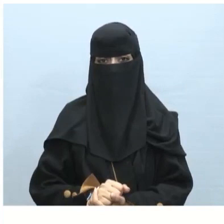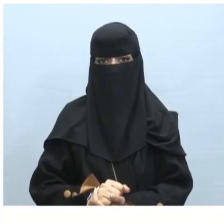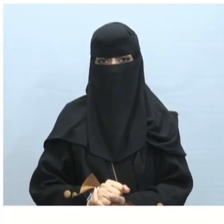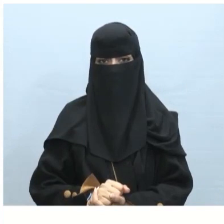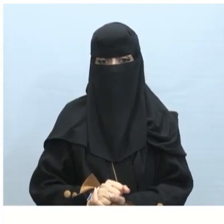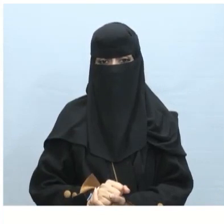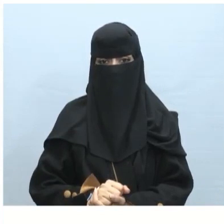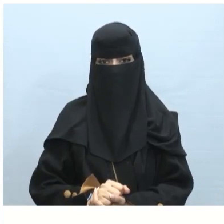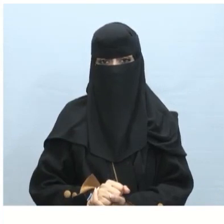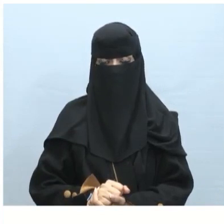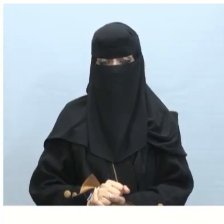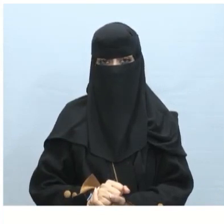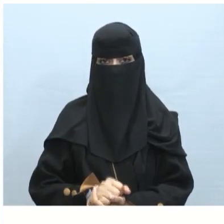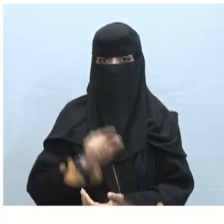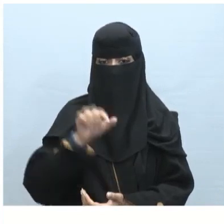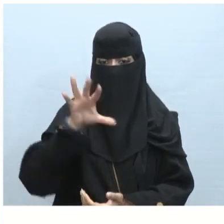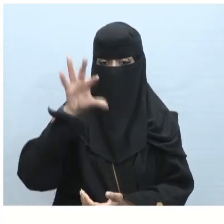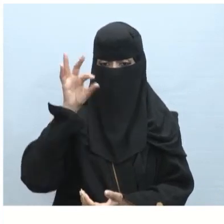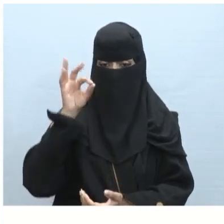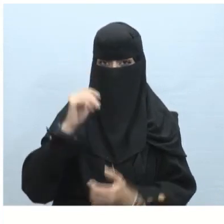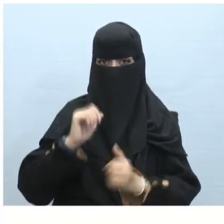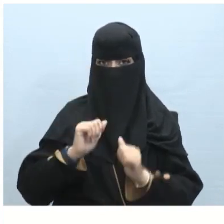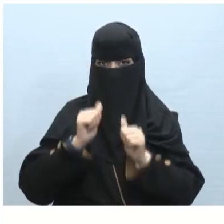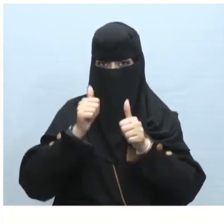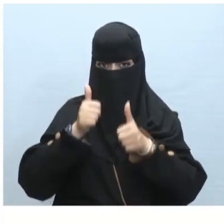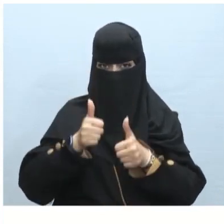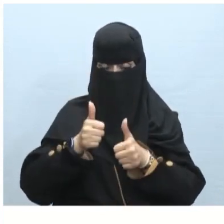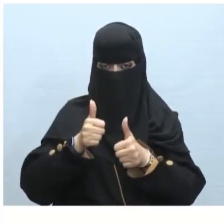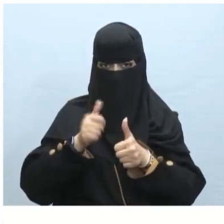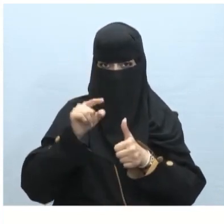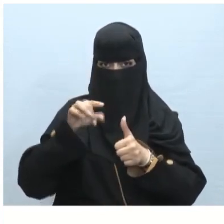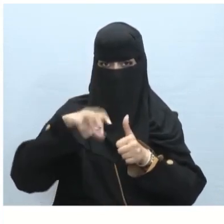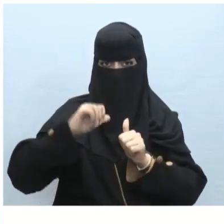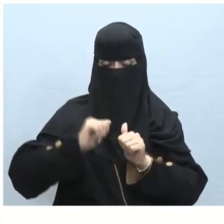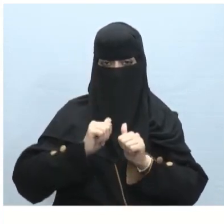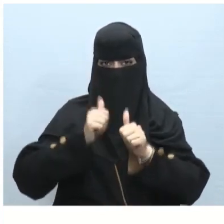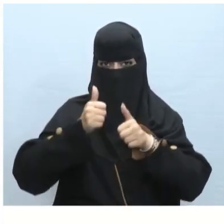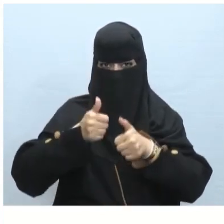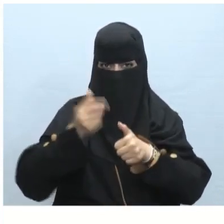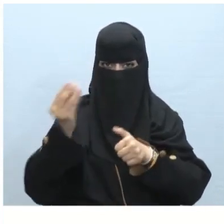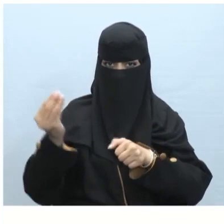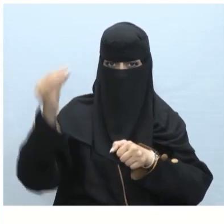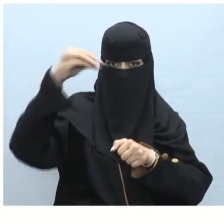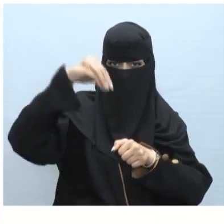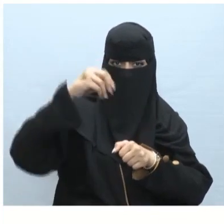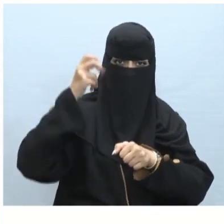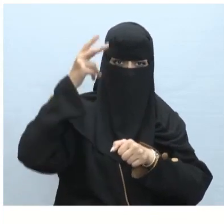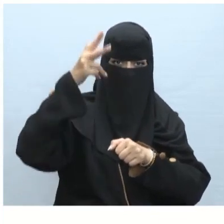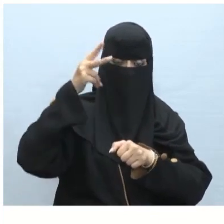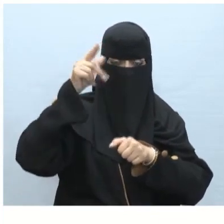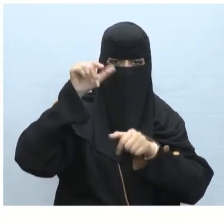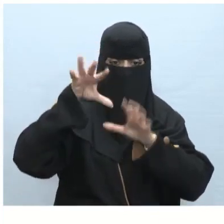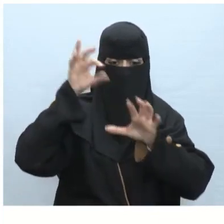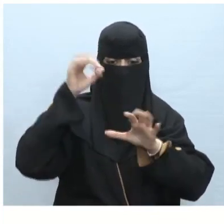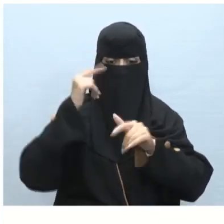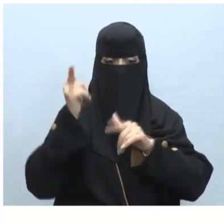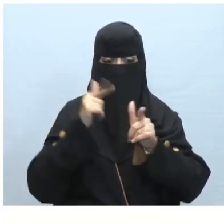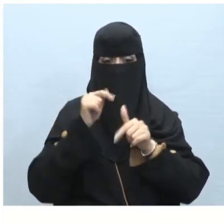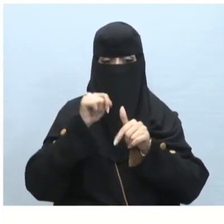بالخيارات نستطيع إدراج مقطع فيديو من جهاز الحاسب وكذلك من الإنترنت بينما الخيار